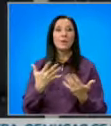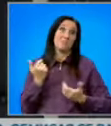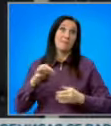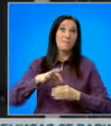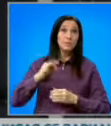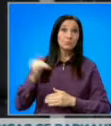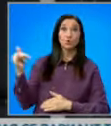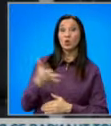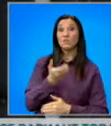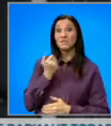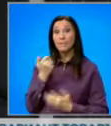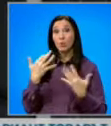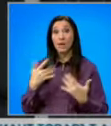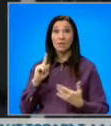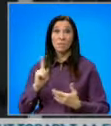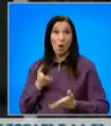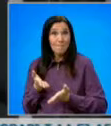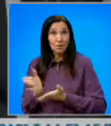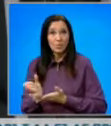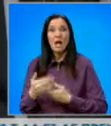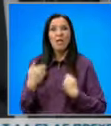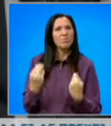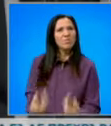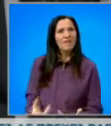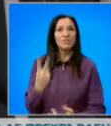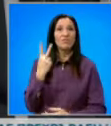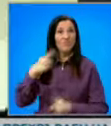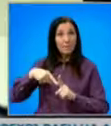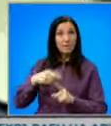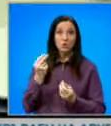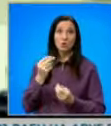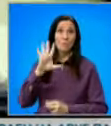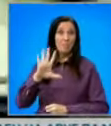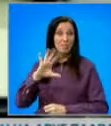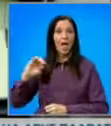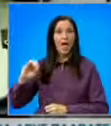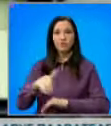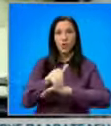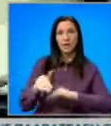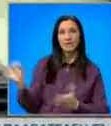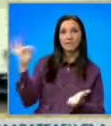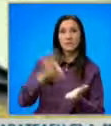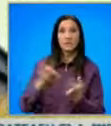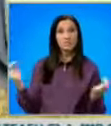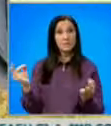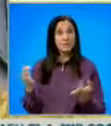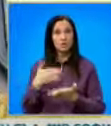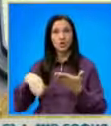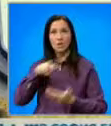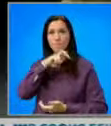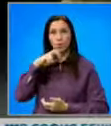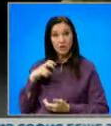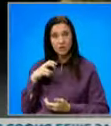Дойдох да взема номерата, за да мога да се движа. Дават ги за два месеца и струват пет евро. На границата пристигнаха спец части на